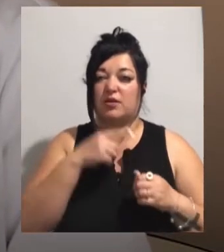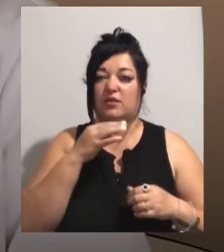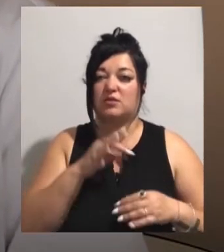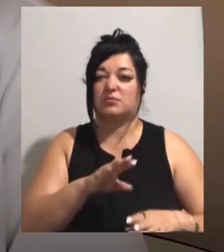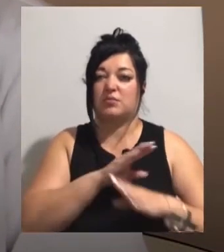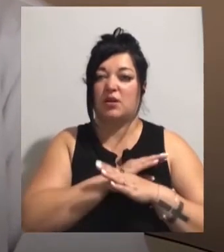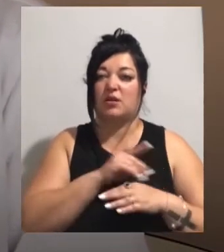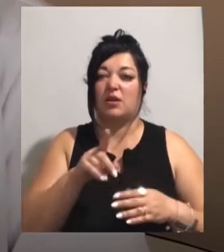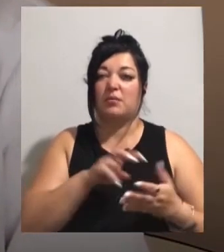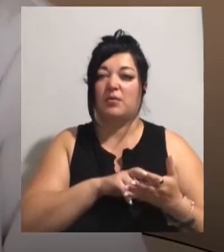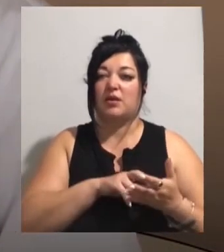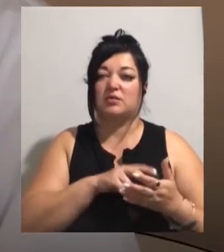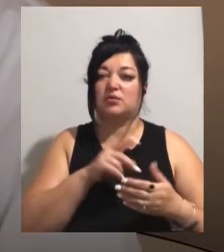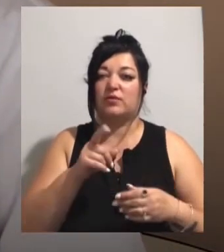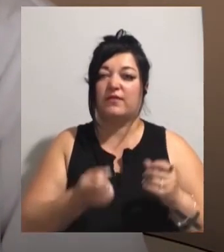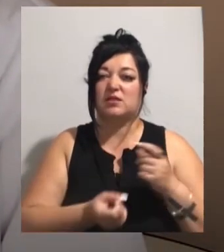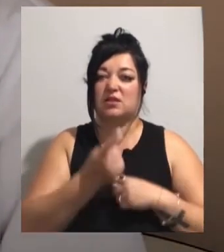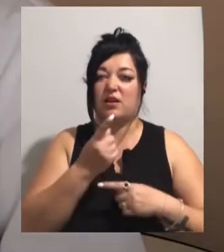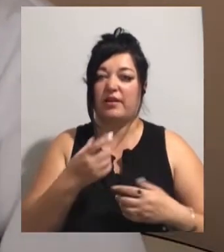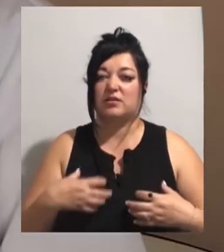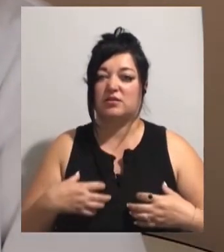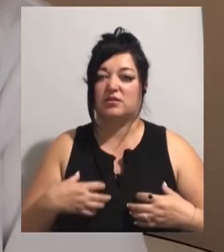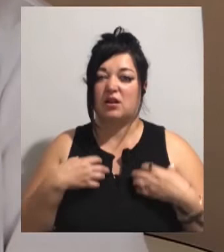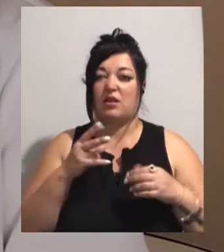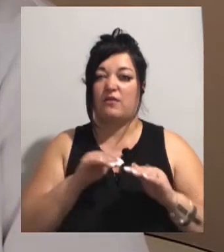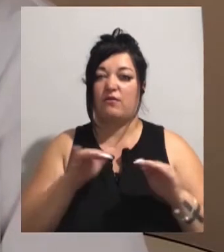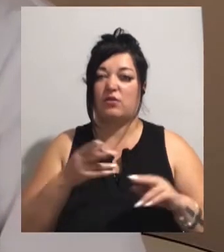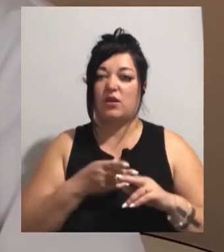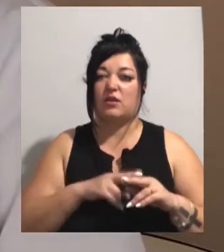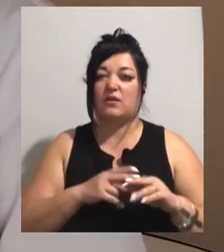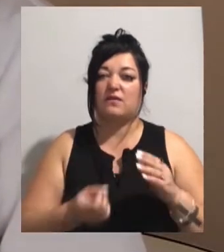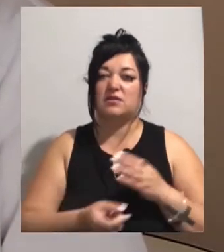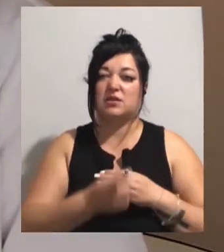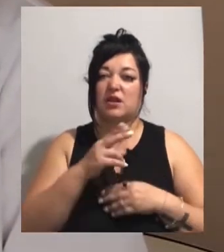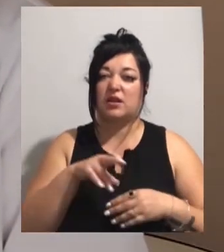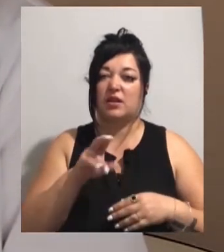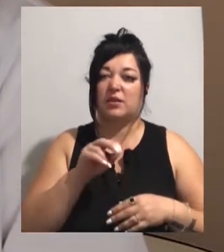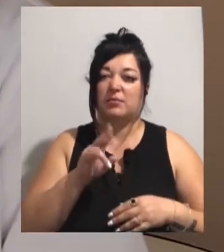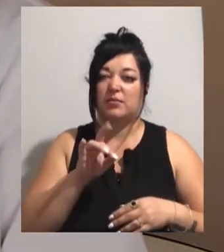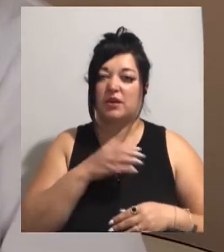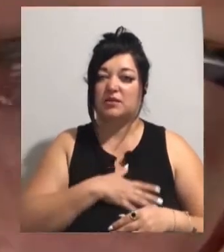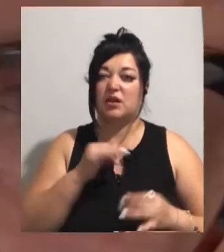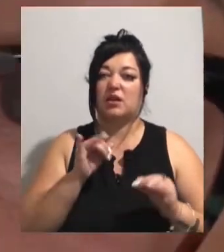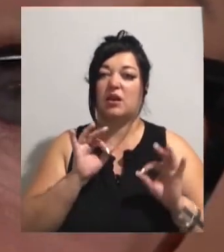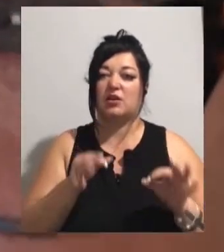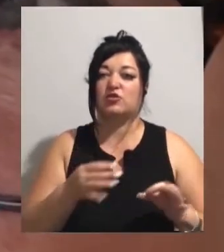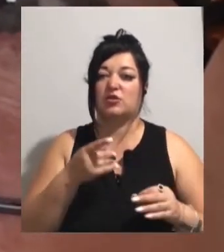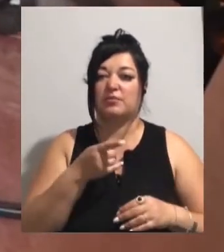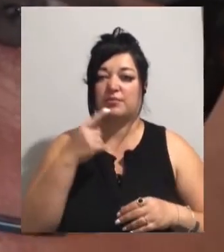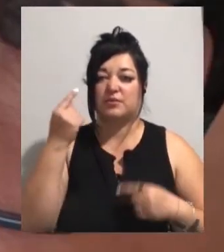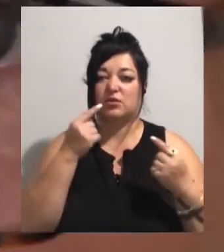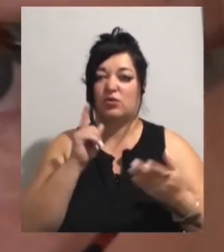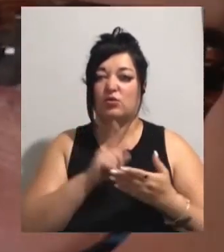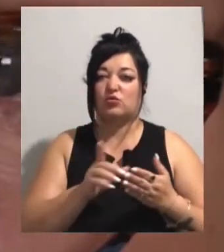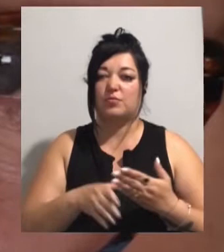у них возникає страх, на фоні цього у них возникає депресія. І, звісно, цей психолог має допомогти. Проблемні – це